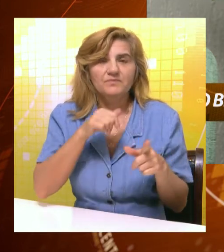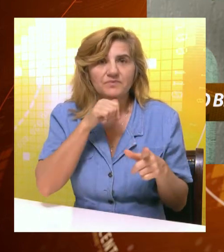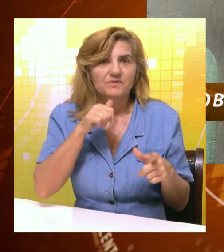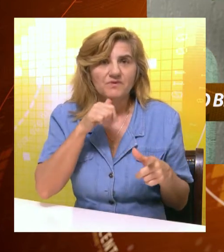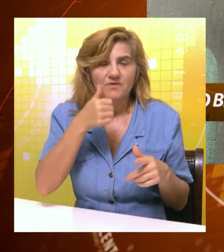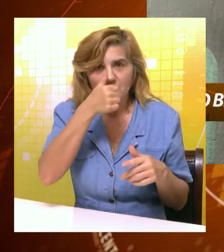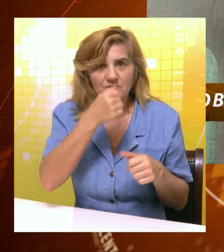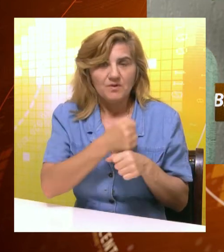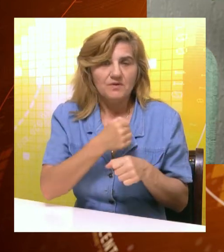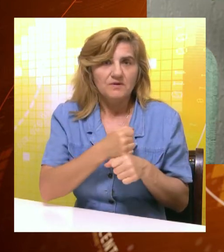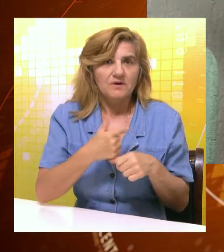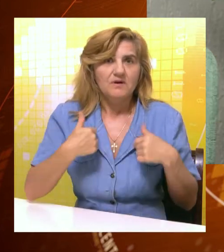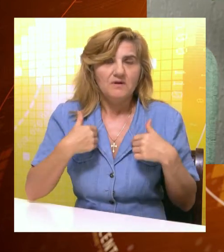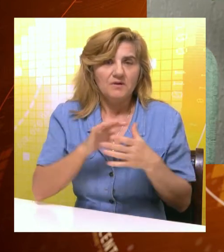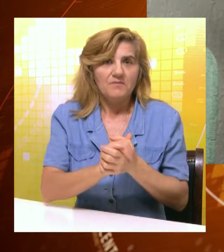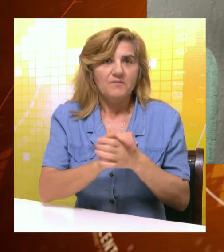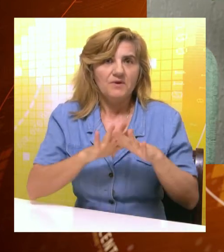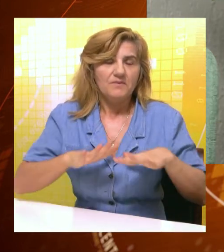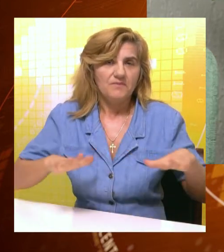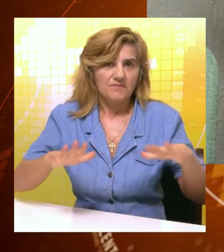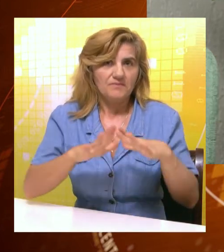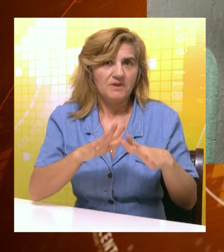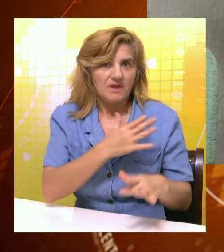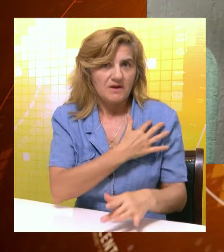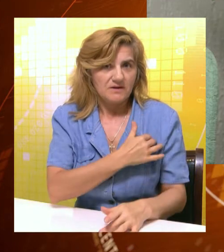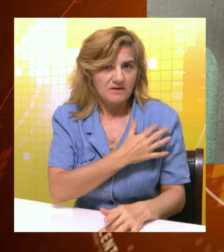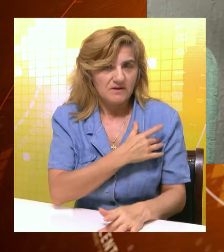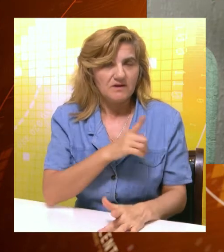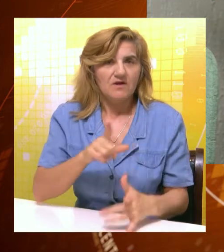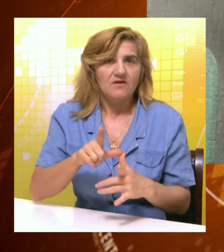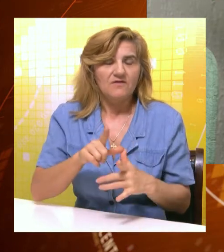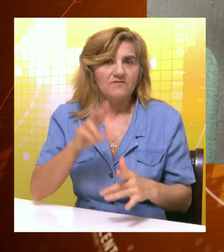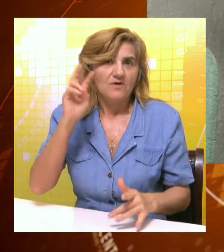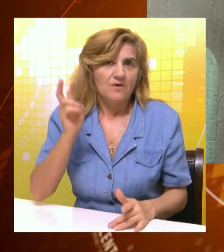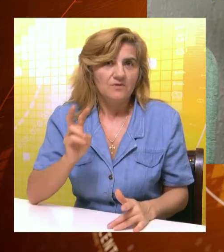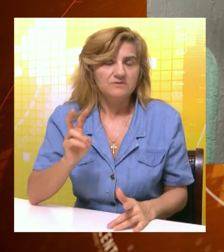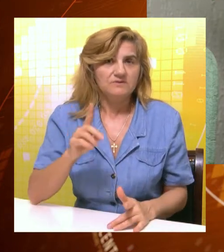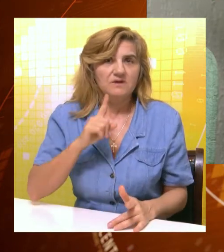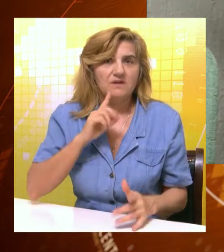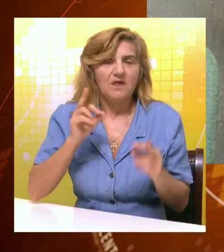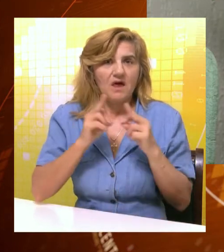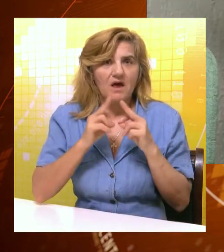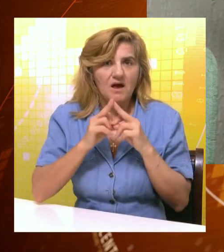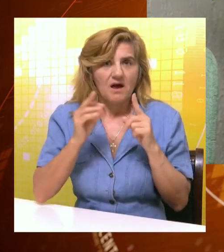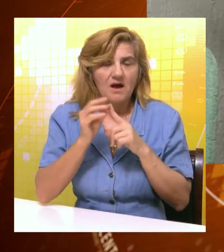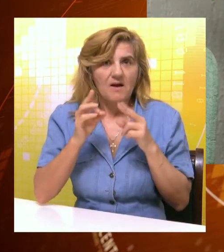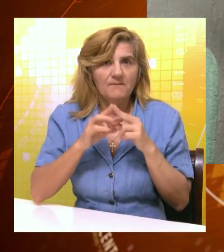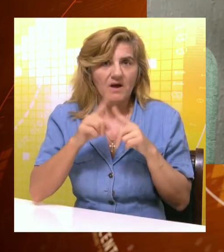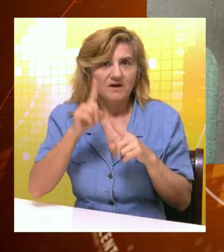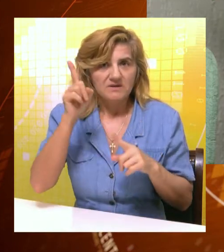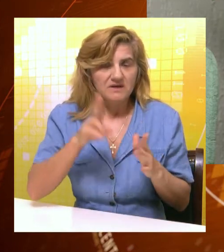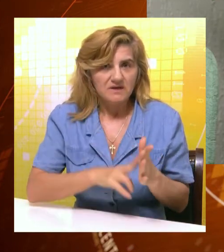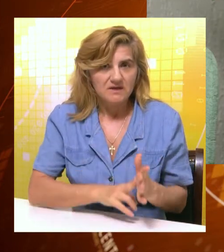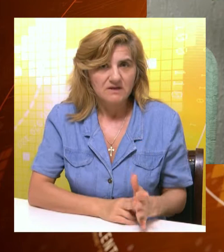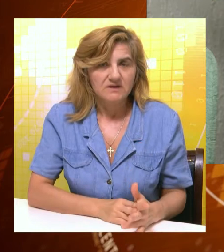to je projekat koji radimo sa našim partnerima iz Hrvatske, Osijek i Đakovo, i partnerima iz Zapatina. I baš